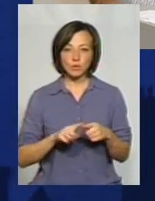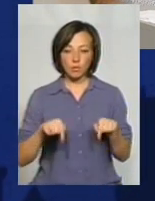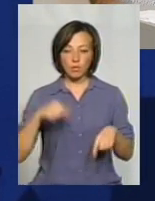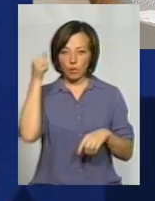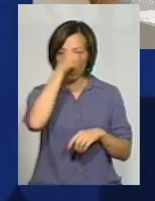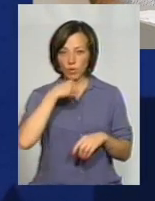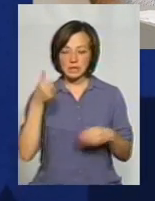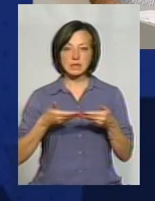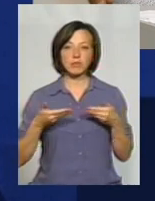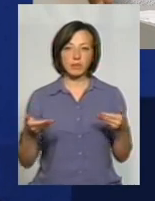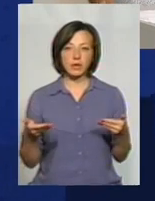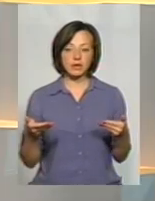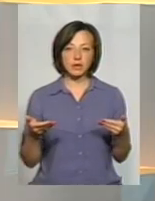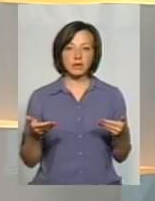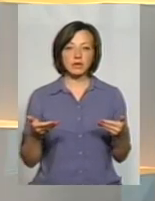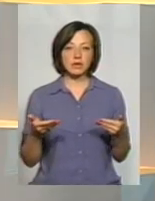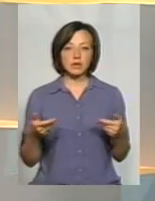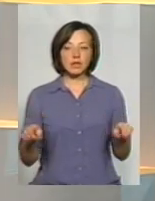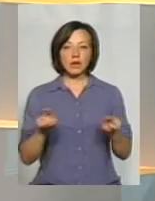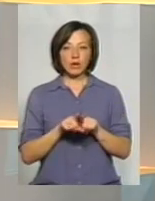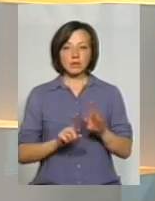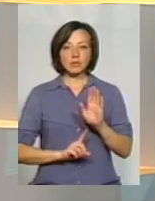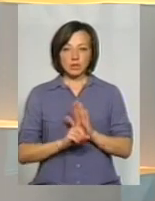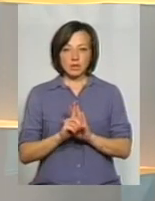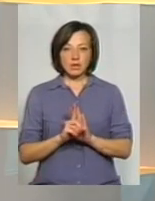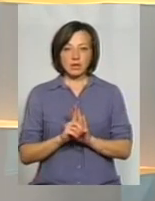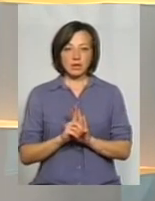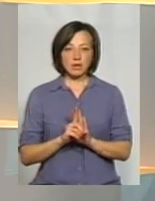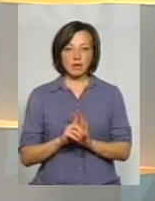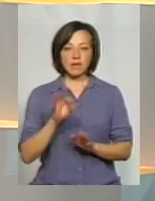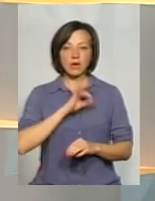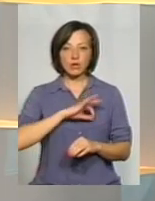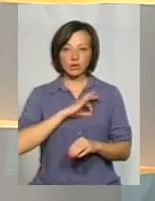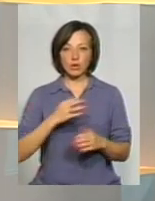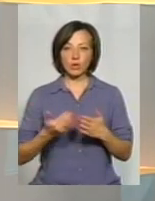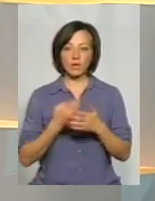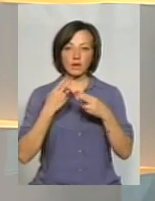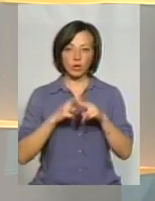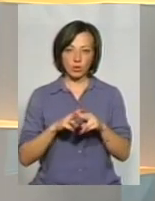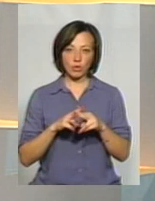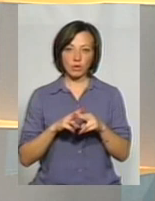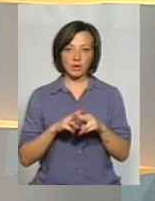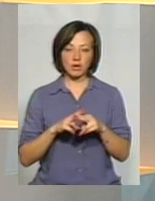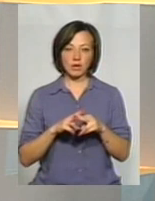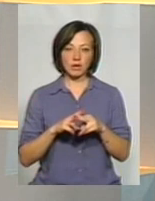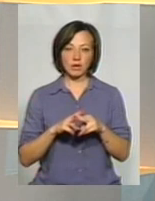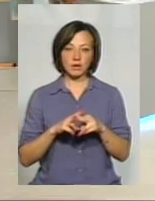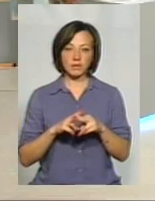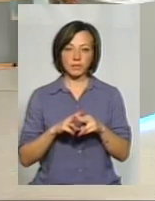також почали використовувати нові технології. Якщо ви